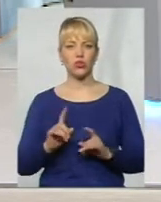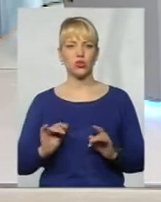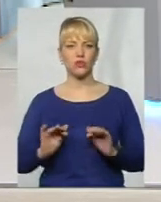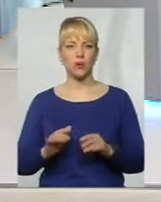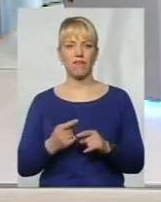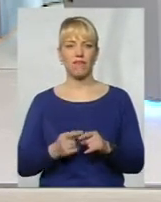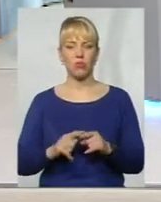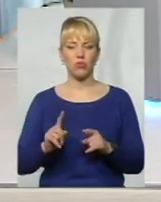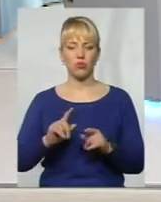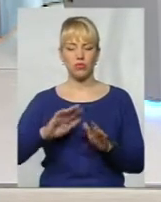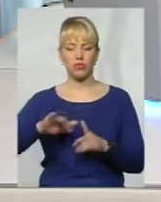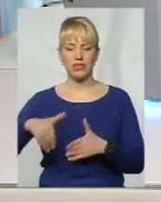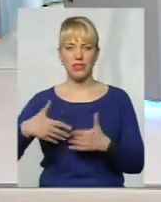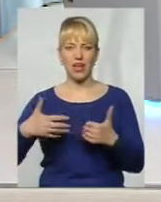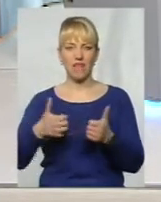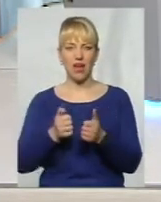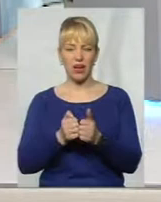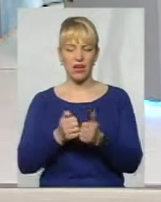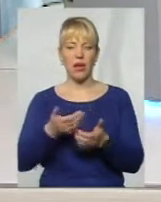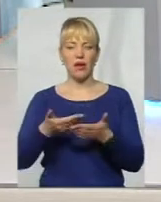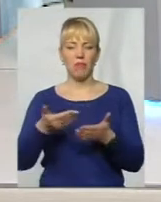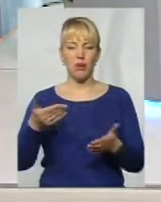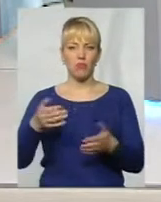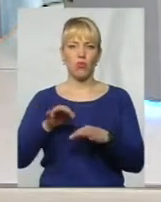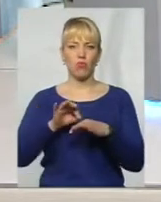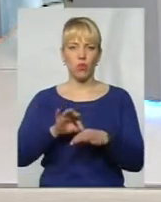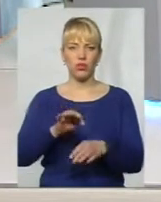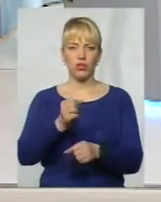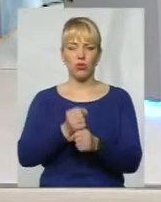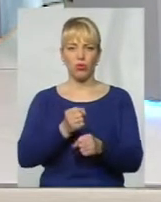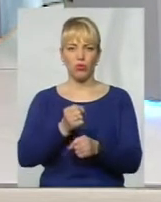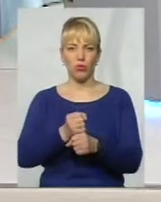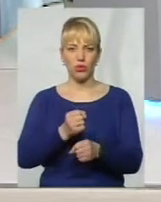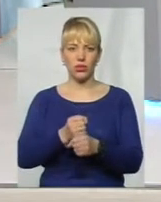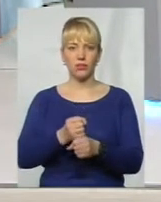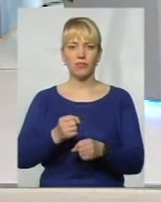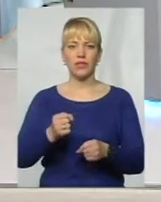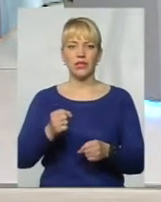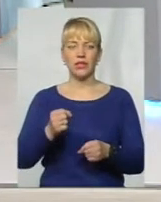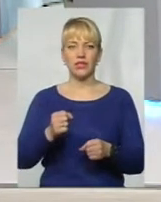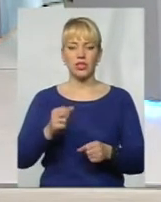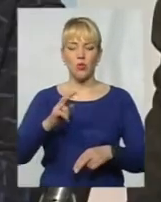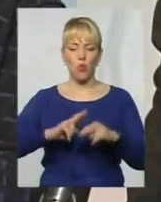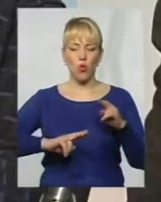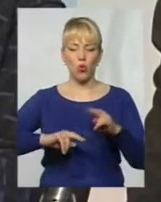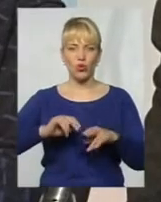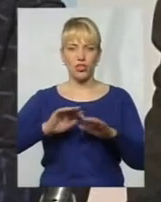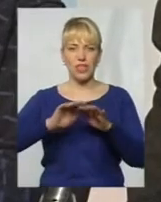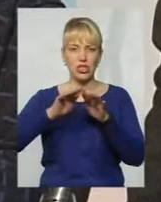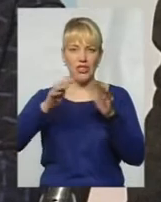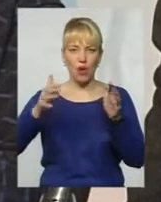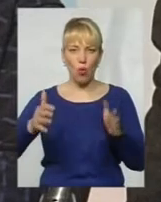після аварії ми проводили роботи з порудження цього об'єкта, саркофага.